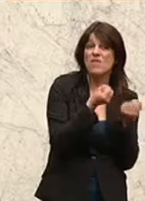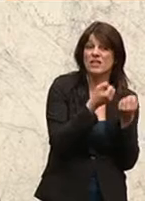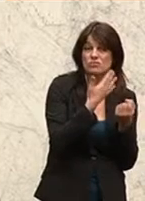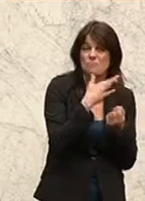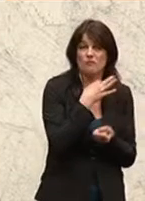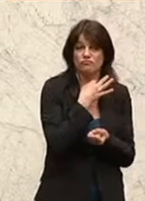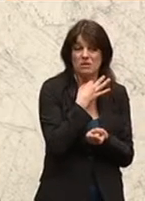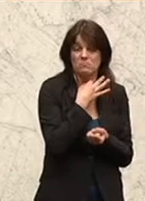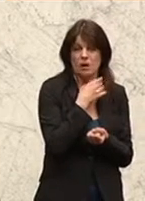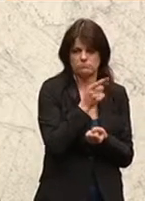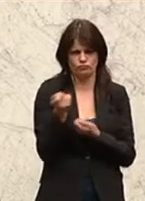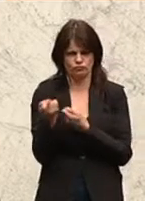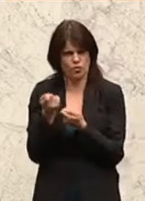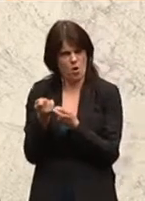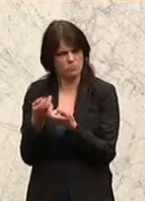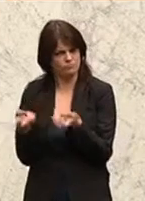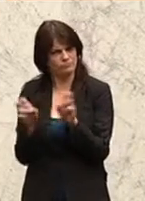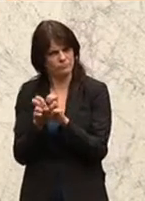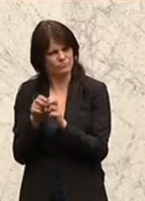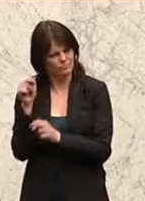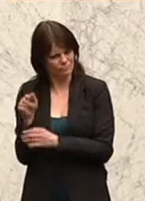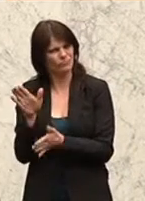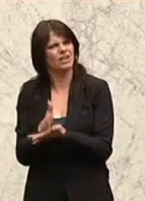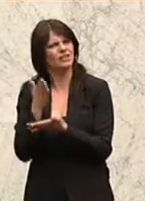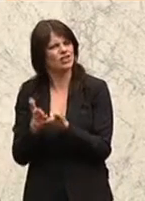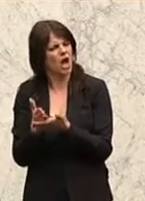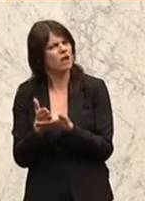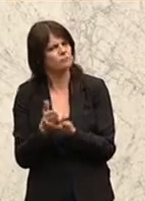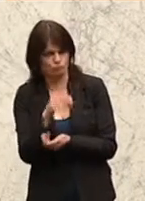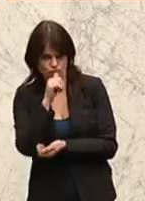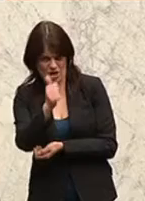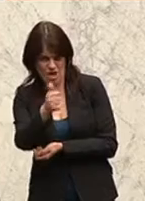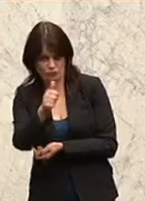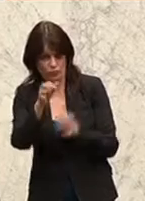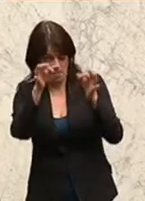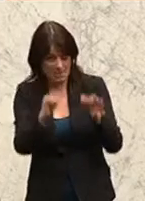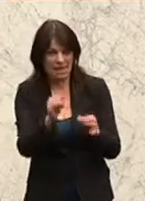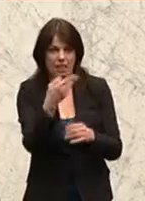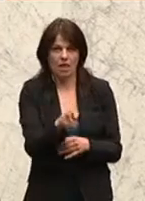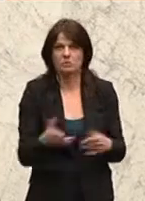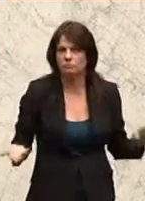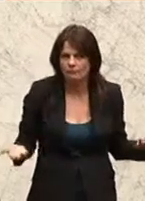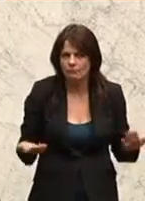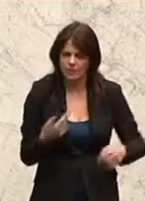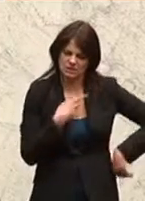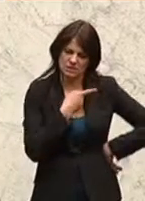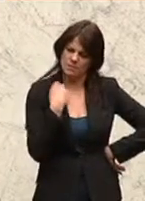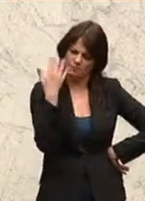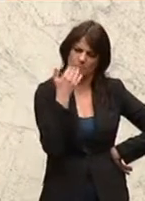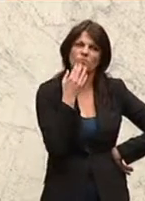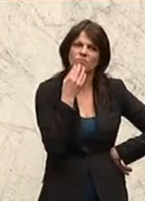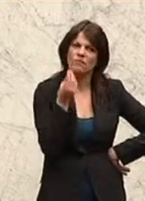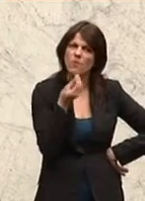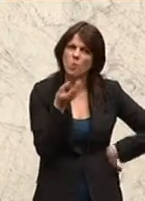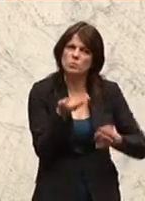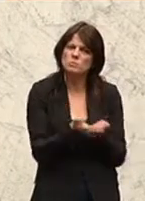in diesem Steuerungsgremium, darüber zu entscheiden, ob eine Einstufung korrekt ist oder nicht. Und ich frage mich, warum